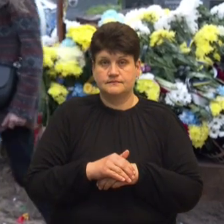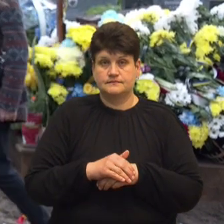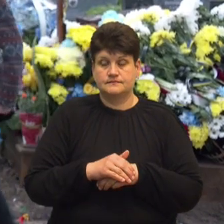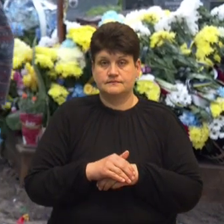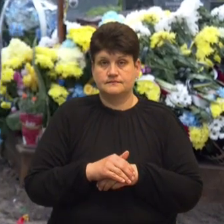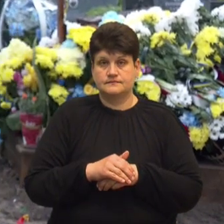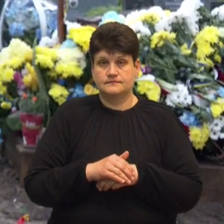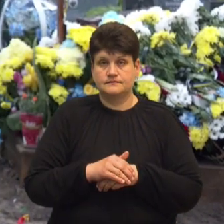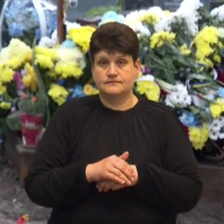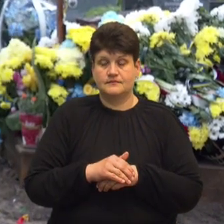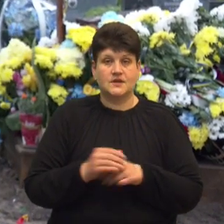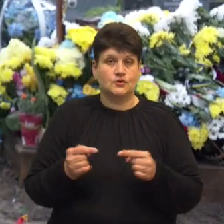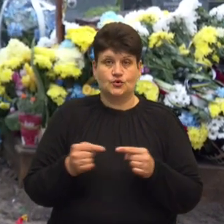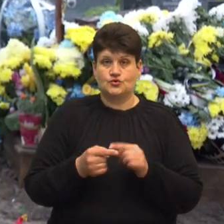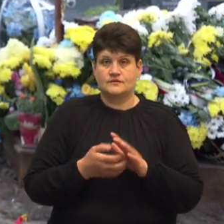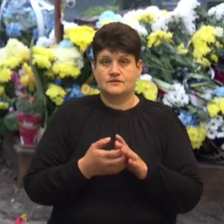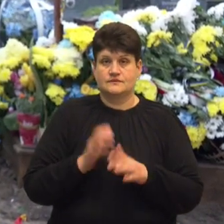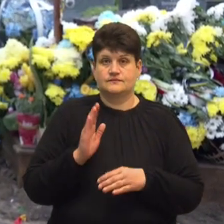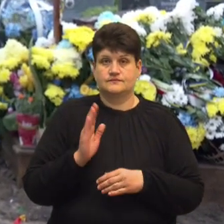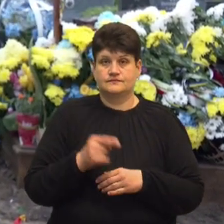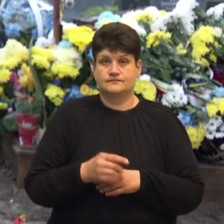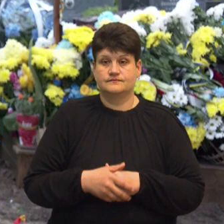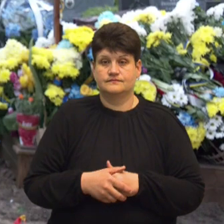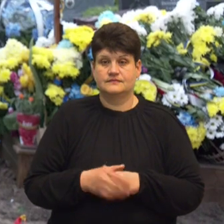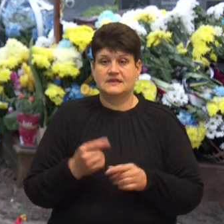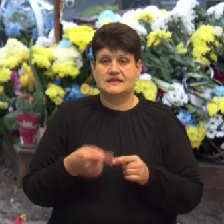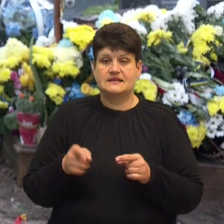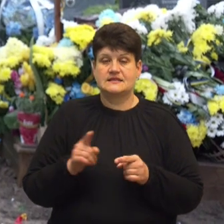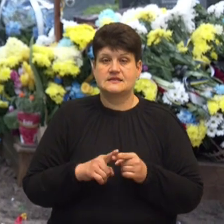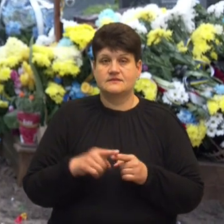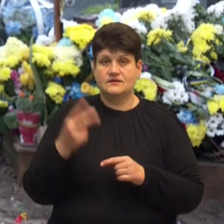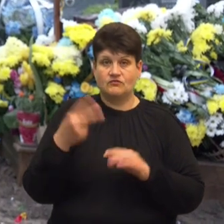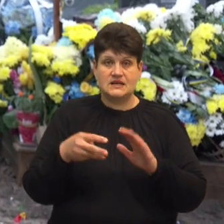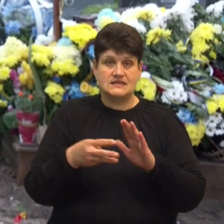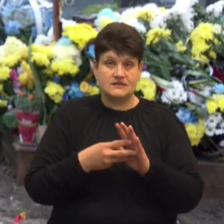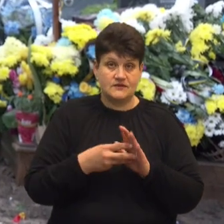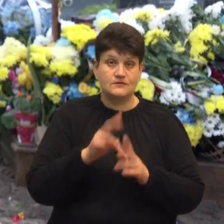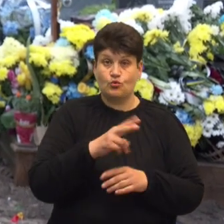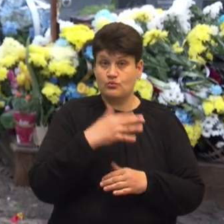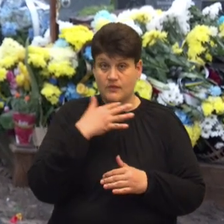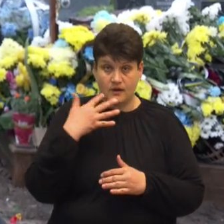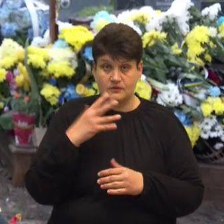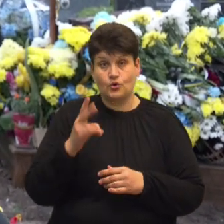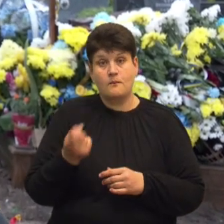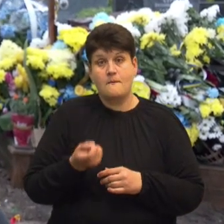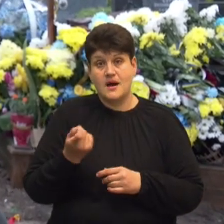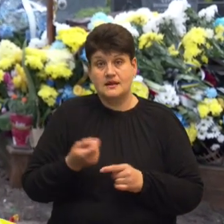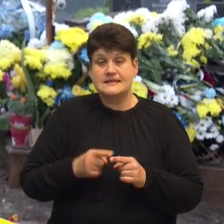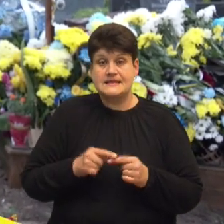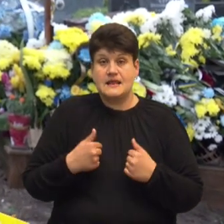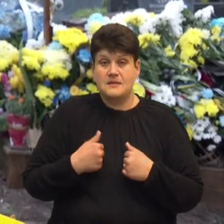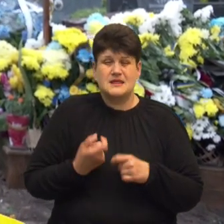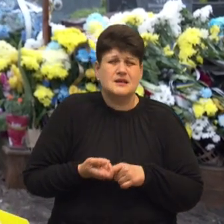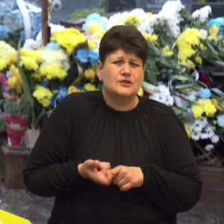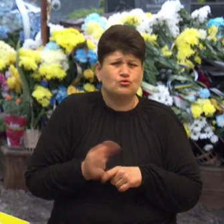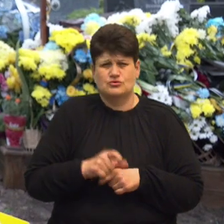Мені його буде точно не вистачати. Це 28 для когось багато, для когось мало, для мене дуже і дуже мало.